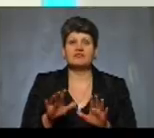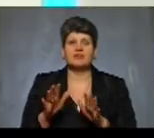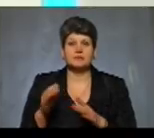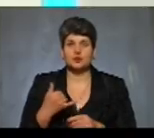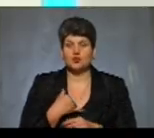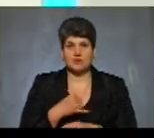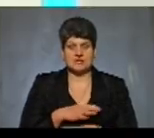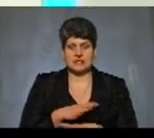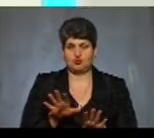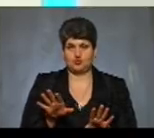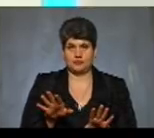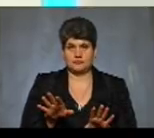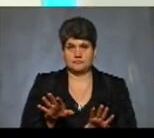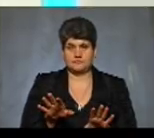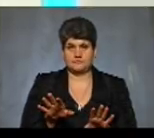нас не було.